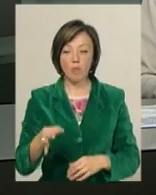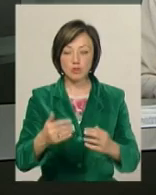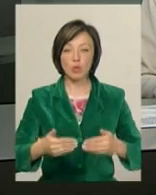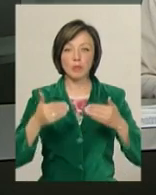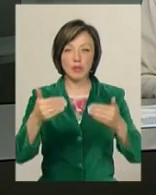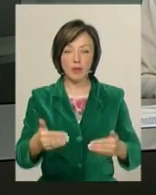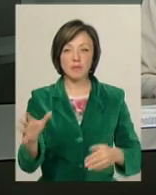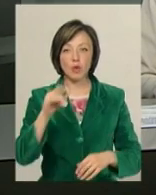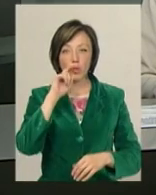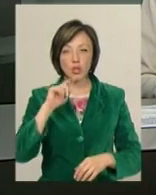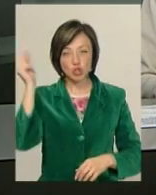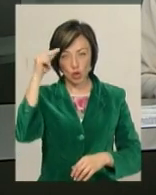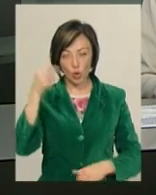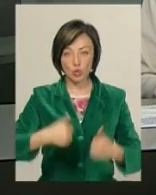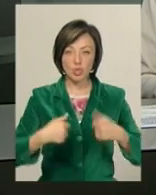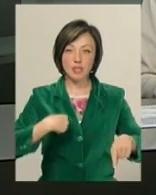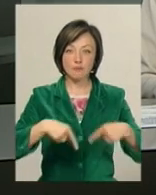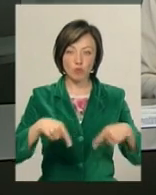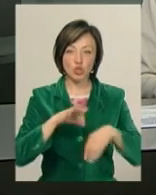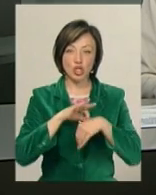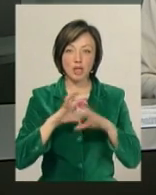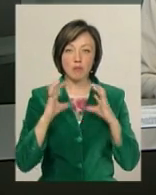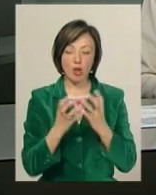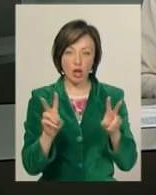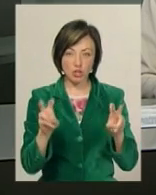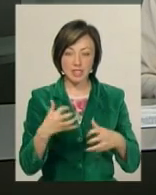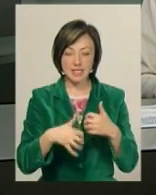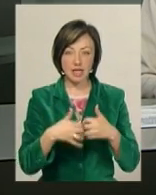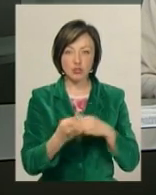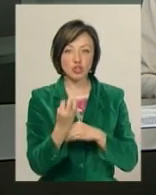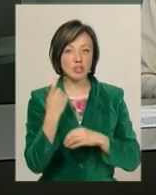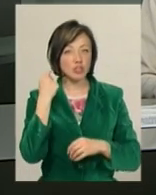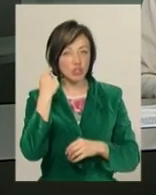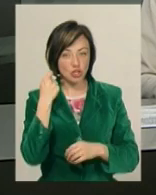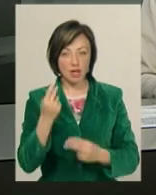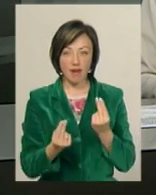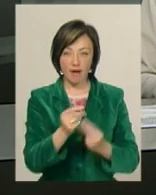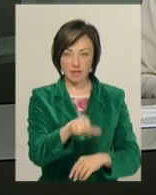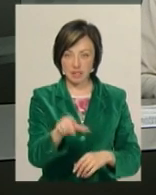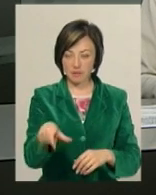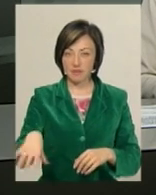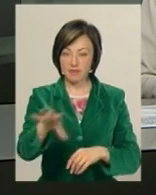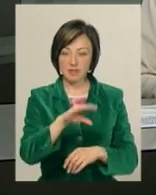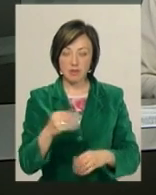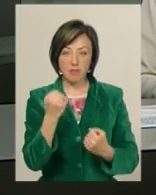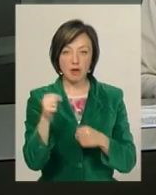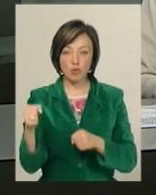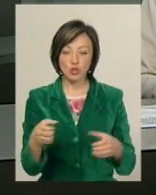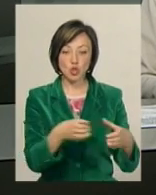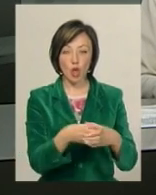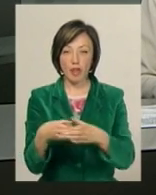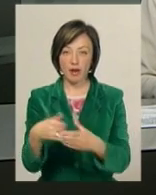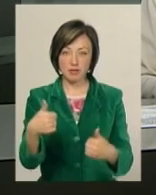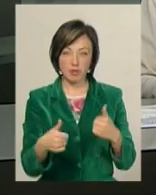етапу «Всеукраїнського» шкільного турніру з футболу «Шкіряний м'яч» серед 14-річних гравців. Усі вони – переможці зональних